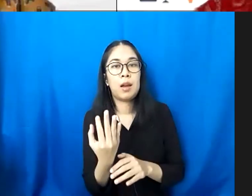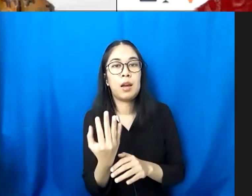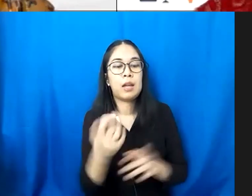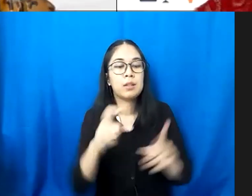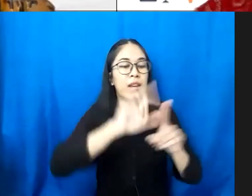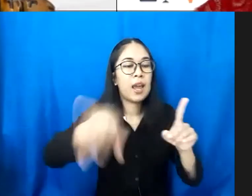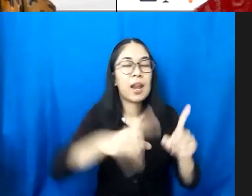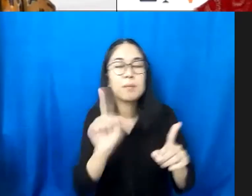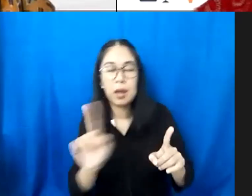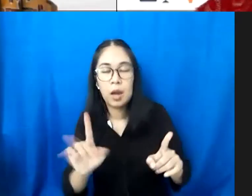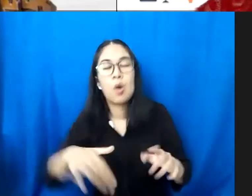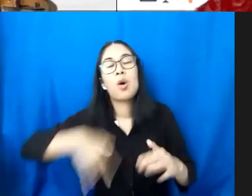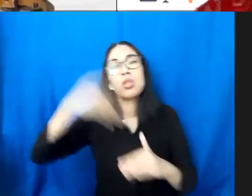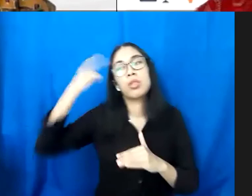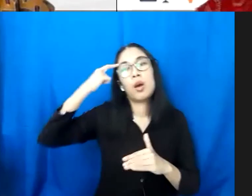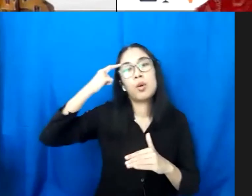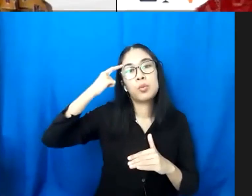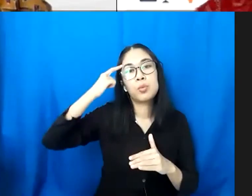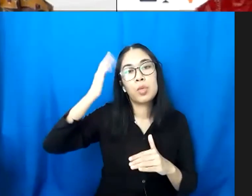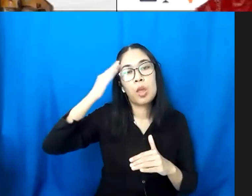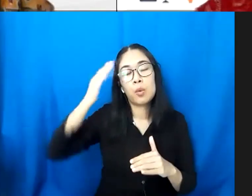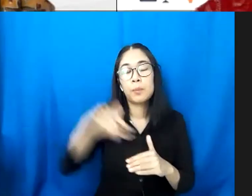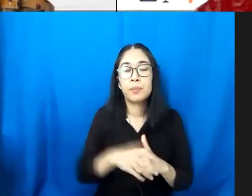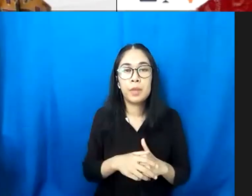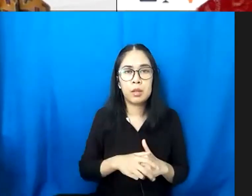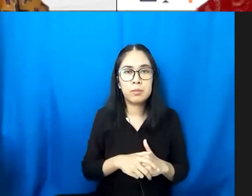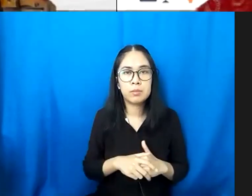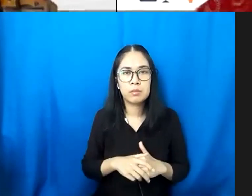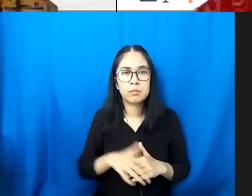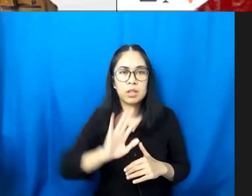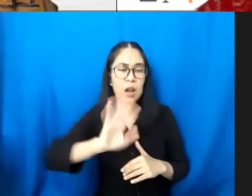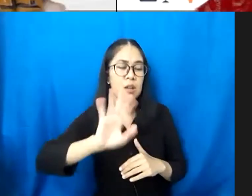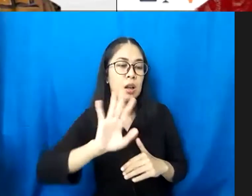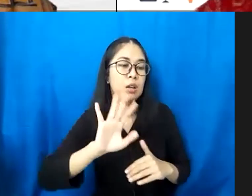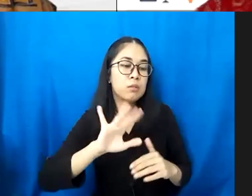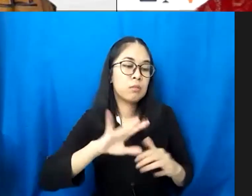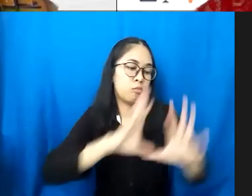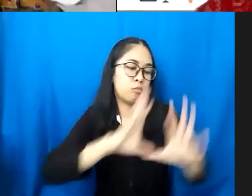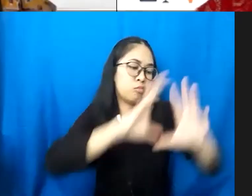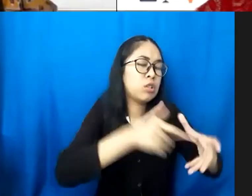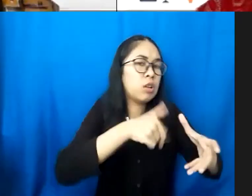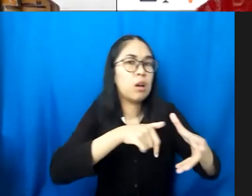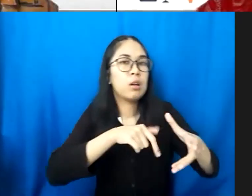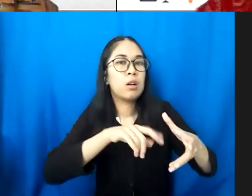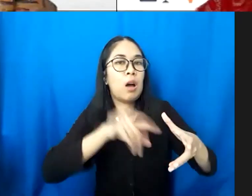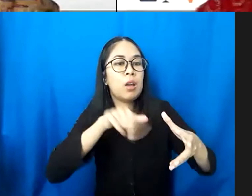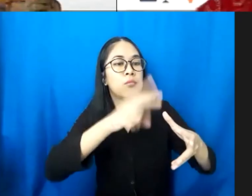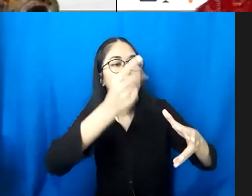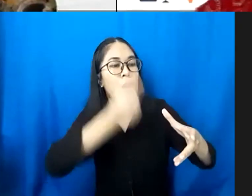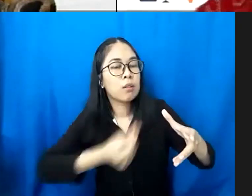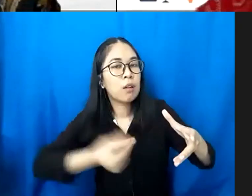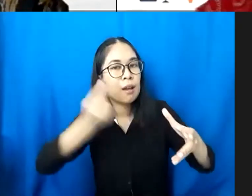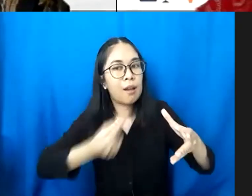saja kita bisa tahu bayangkan gak ada itu cara dunia yang demikian rupa mentagging anggaran yang masuk ke stunting